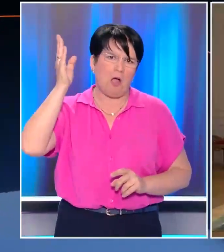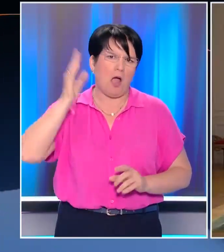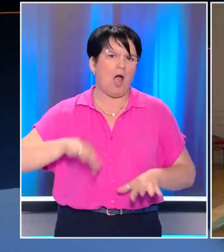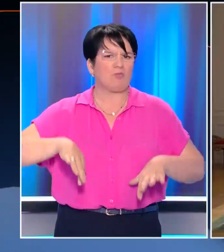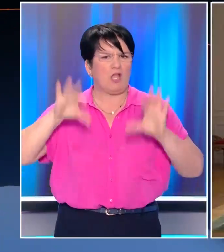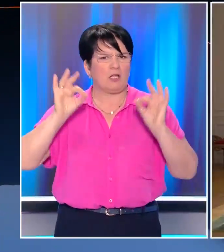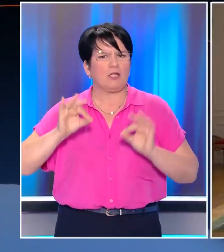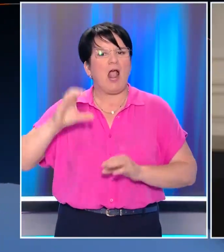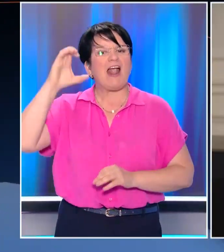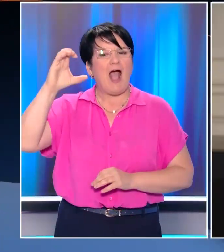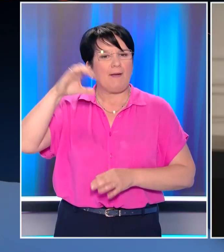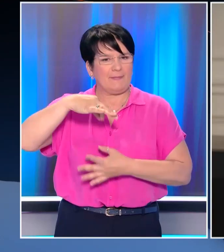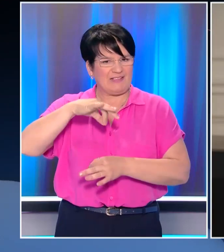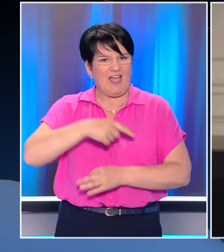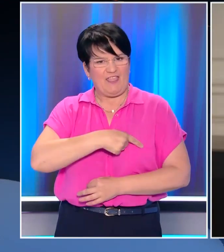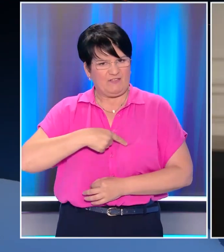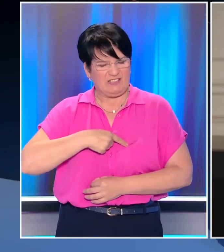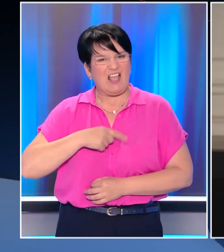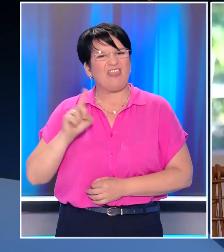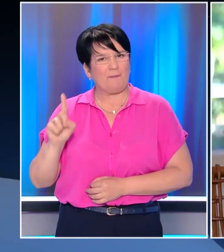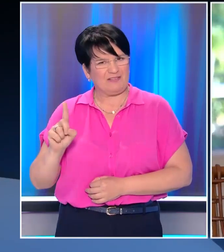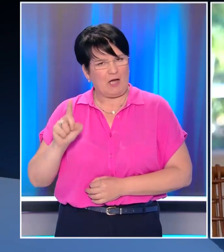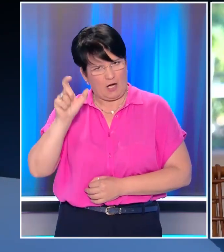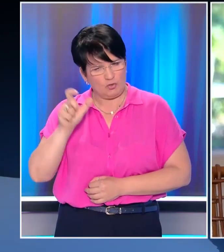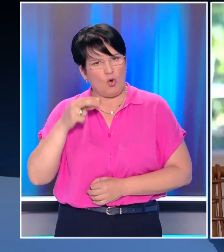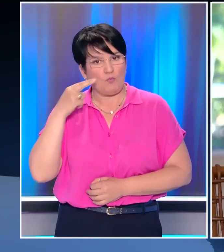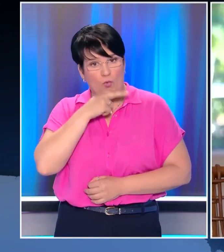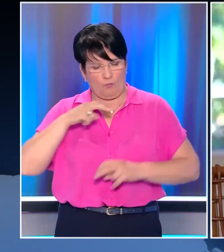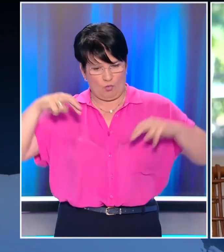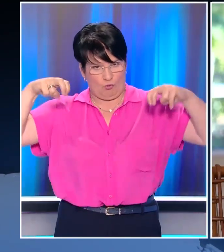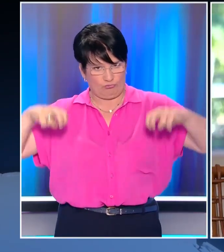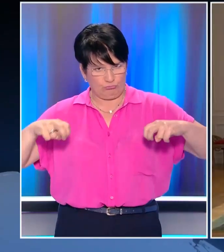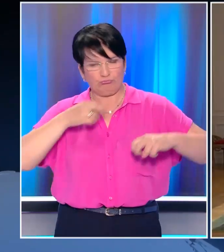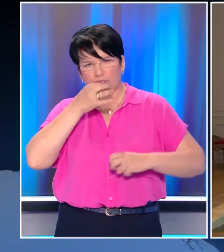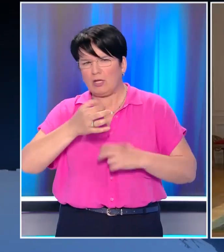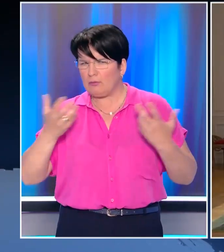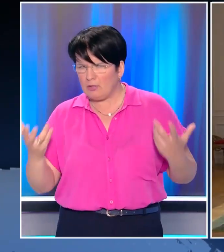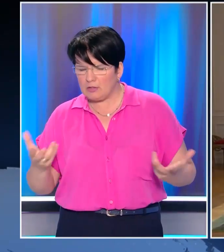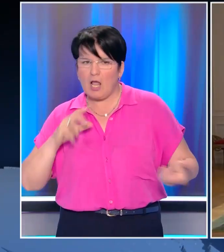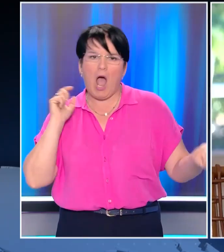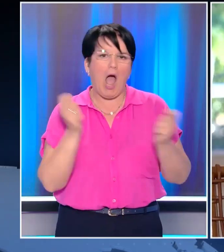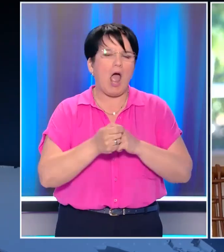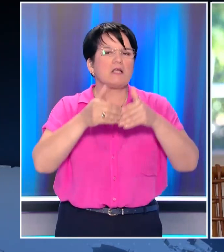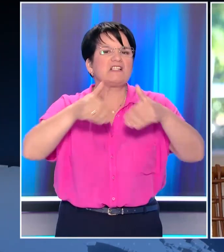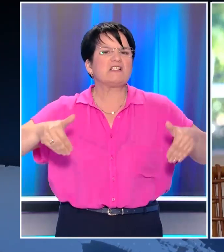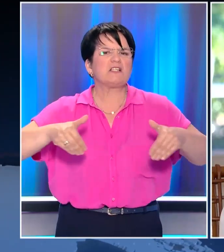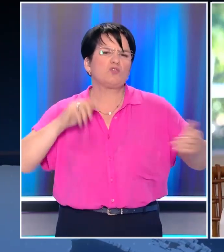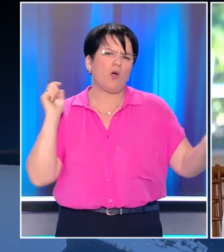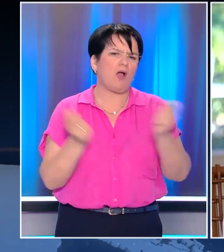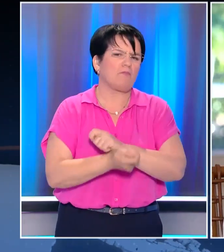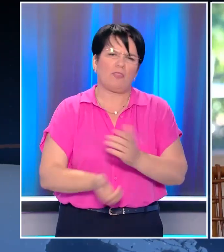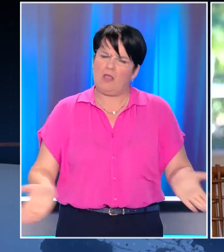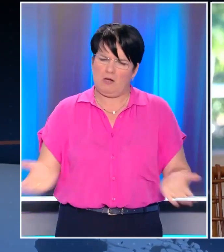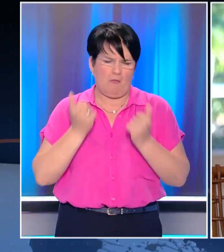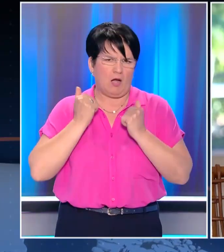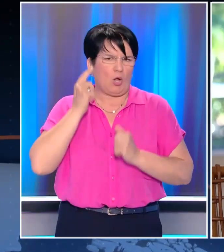αρχής. Μιλώντας στο Κάπιταλ και το διευθυντή του Σπύρο Δημητρέλου, ο Κυριάκος Μητσοτάκης ξεκαθάρισε ότι η συζήτηση για αλλαγή σύνορων δεν θα γίνει αποδεκτή από τους συμμάχους.